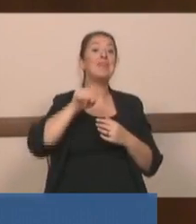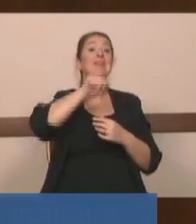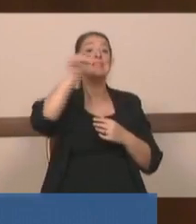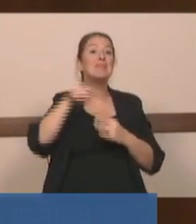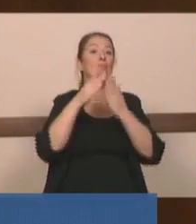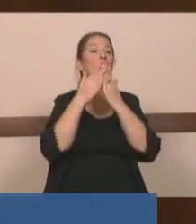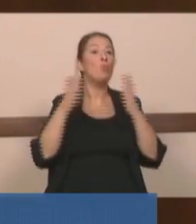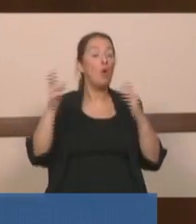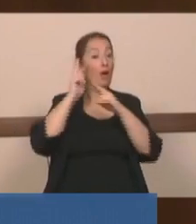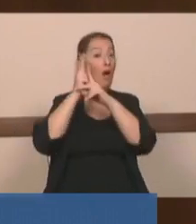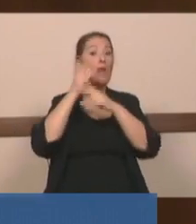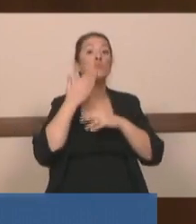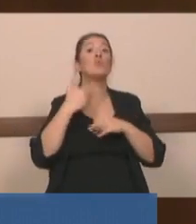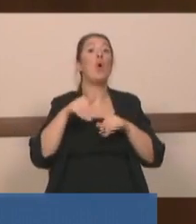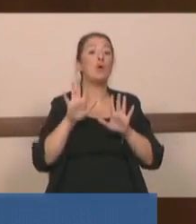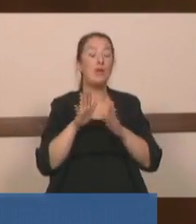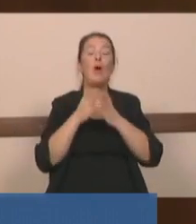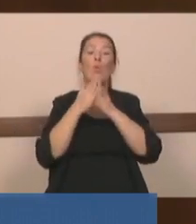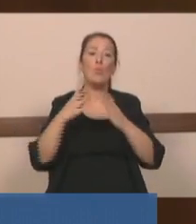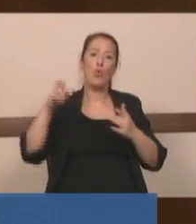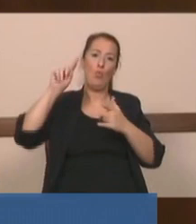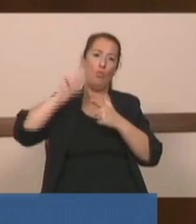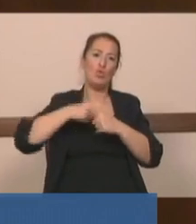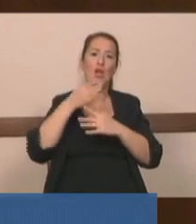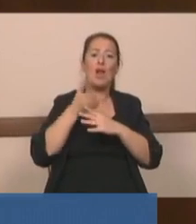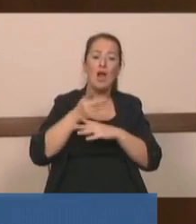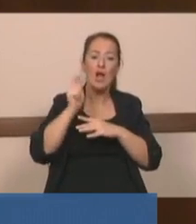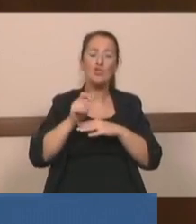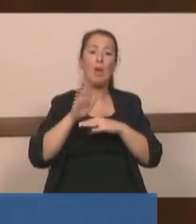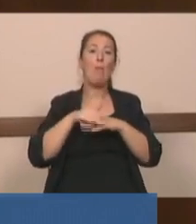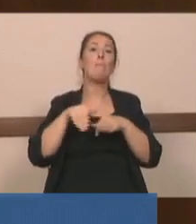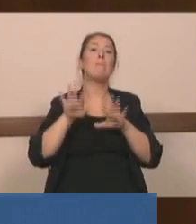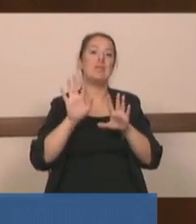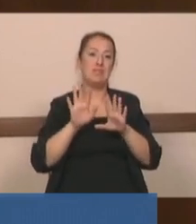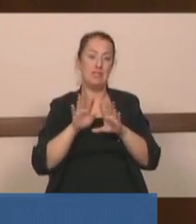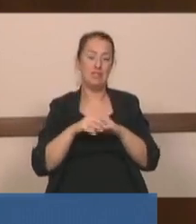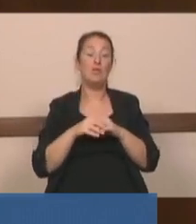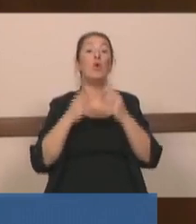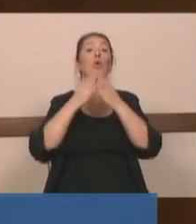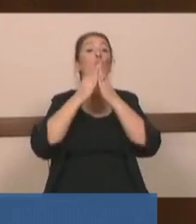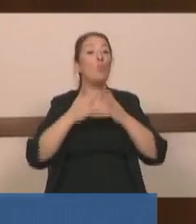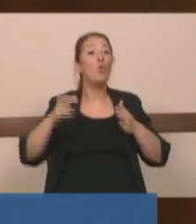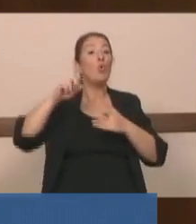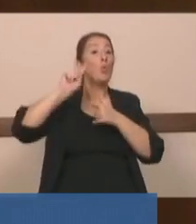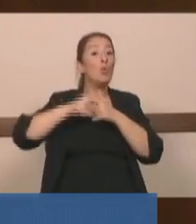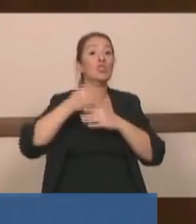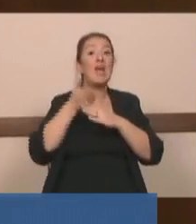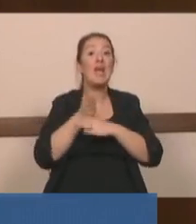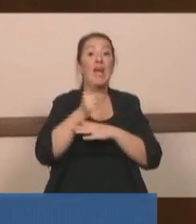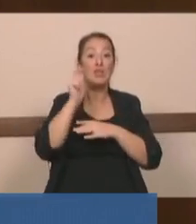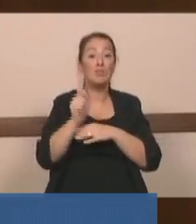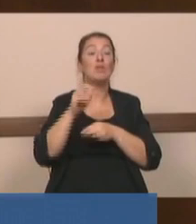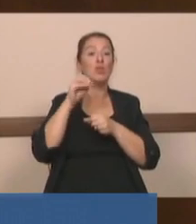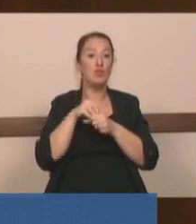hayalleriniz yoksa büyük projeleri de gerçekleştiremezsiniz. Büyük projeleri gerçekleştirmek için